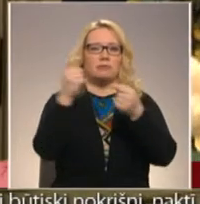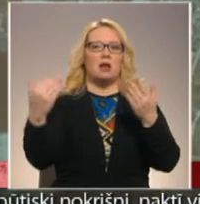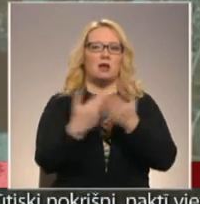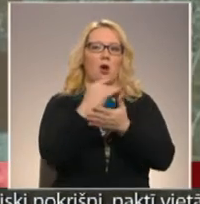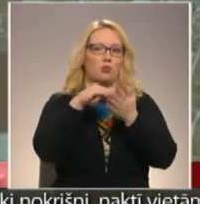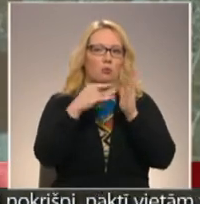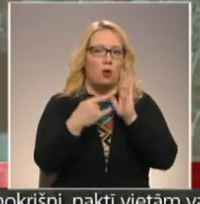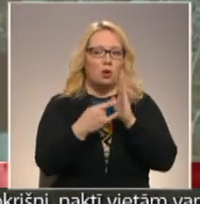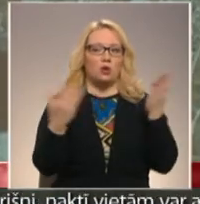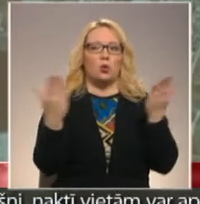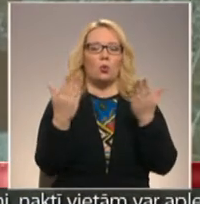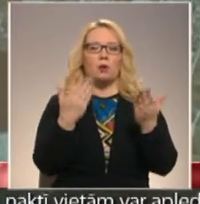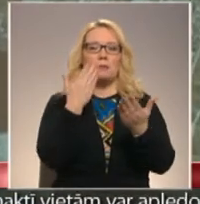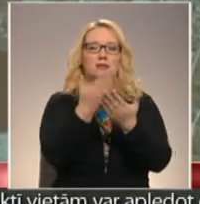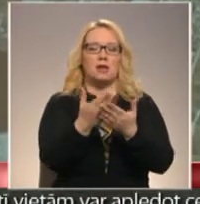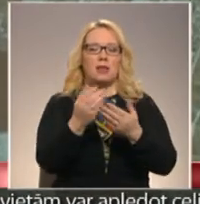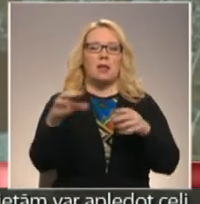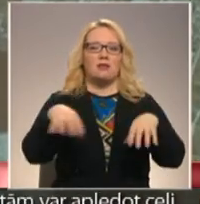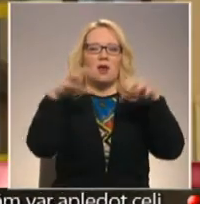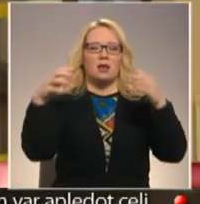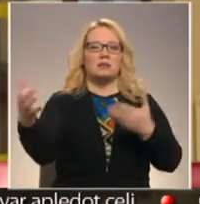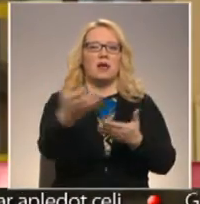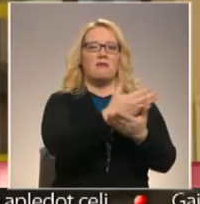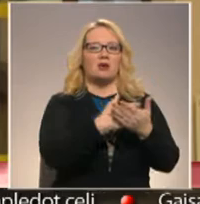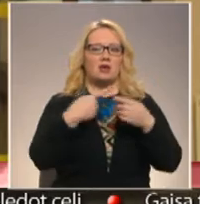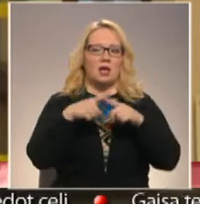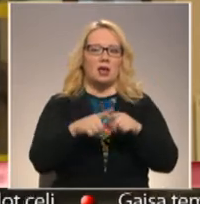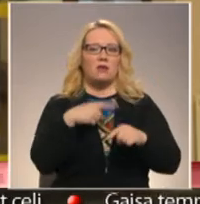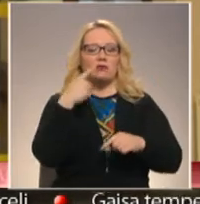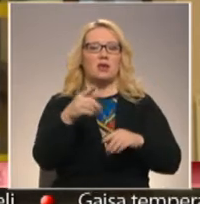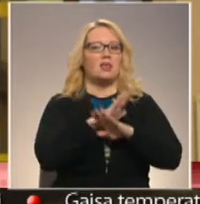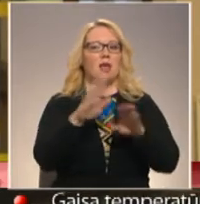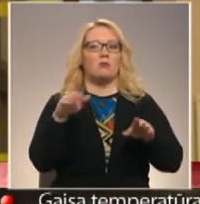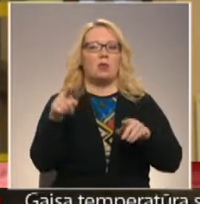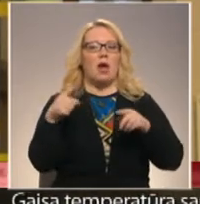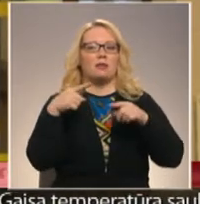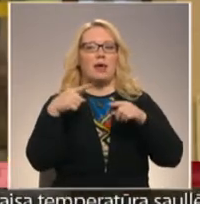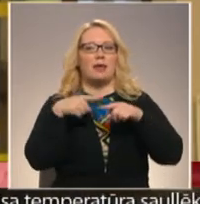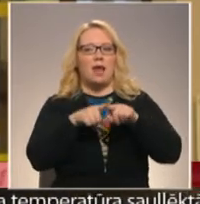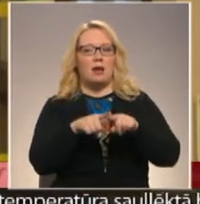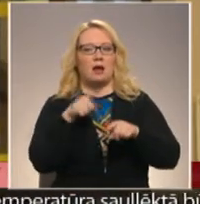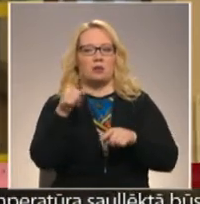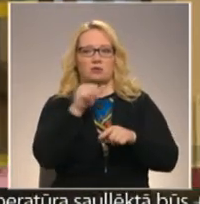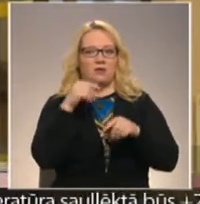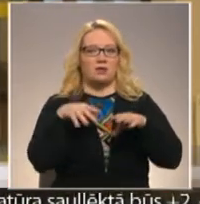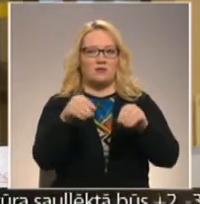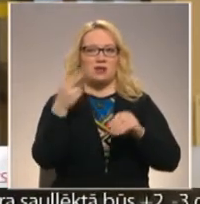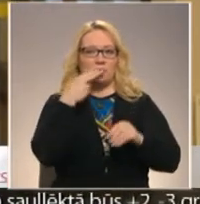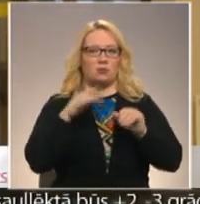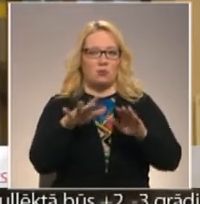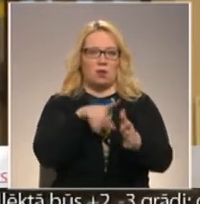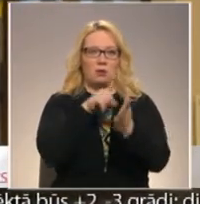projektu, kurā prezentēta tvaiku savākšanas iekārta. Un, ja nebūs šāds iekārs, tad jūs nevarat veikt samniecis, ko darbīja Ventspilī? Nu,